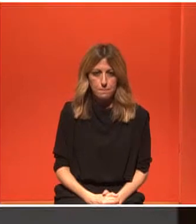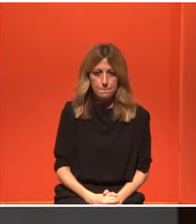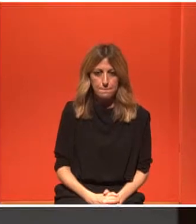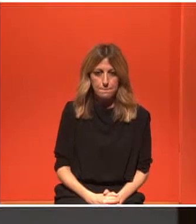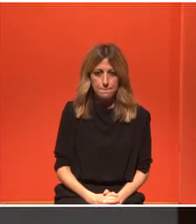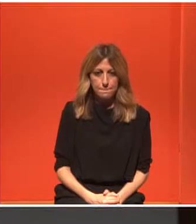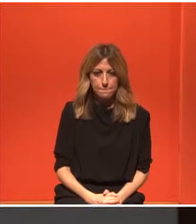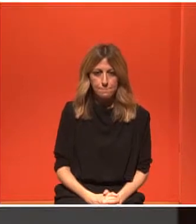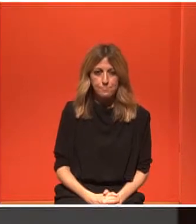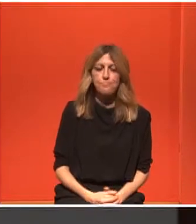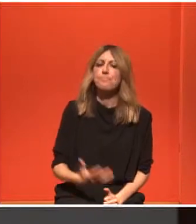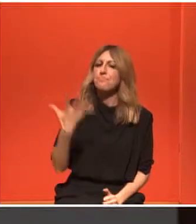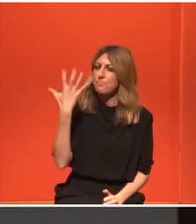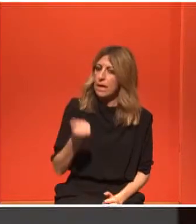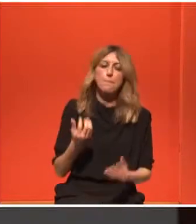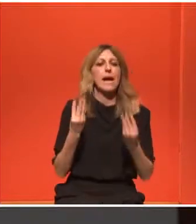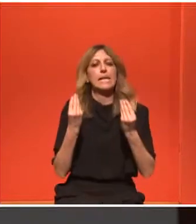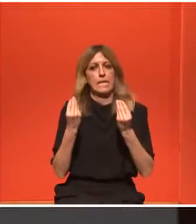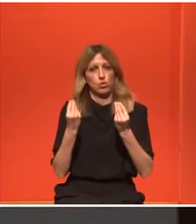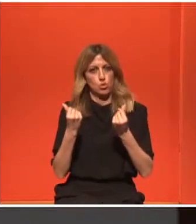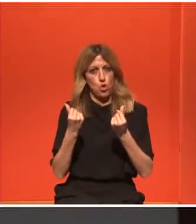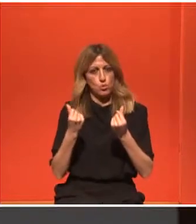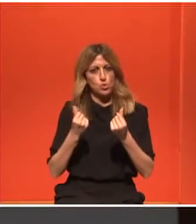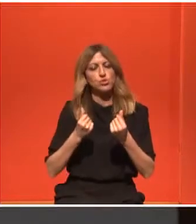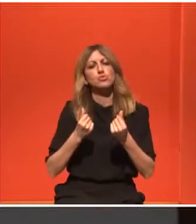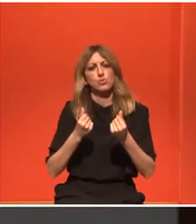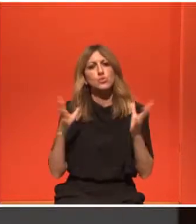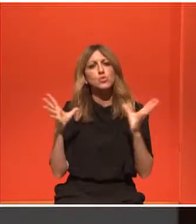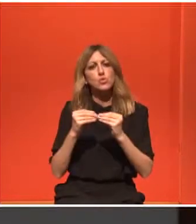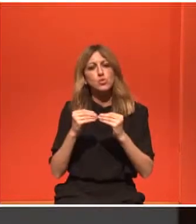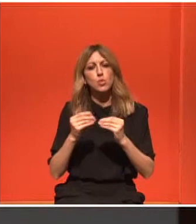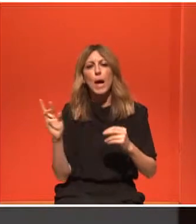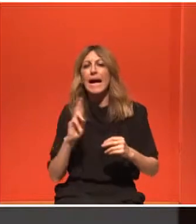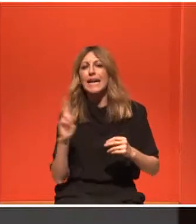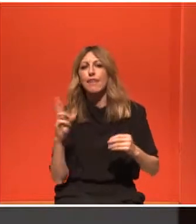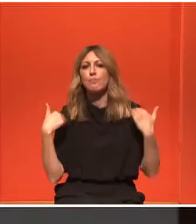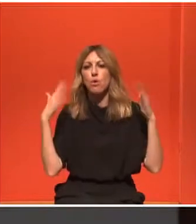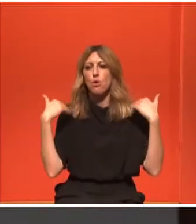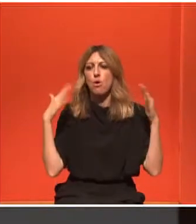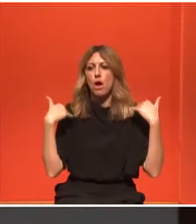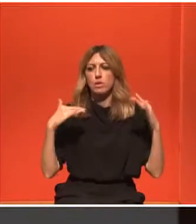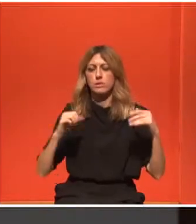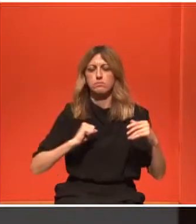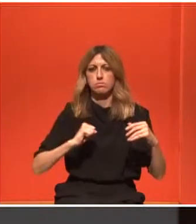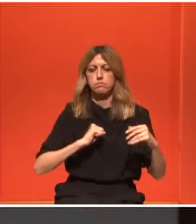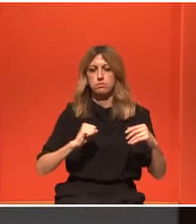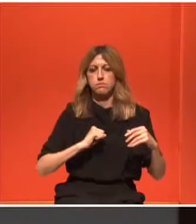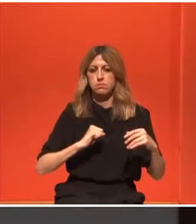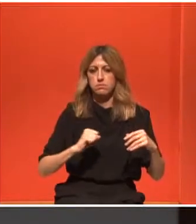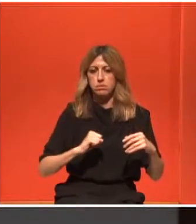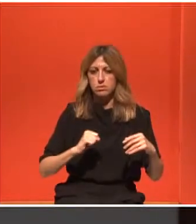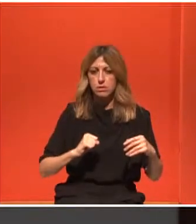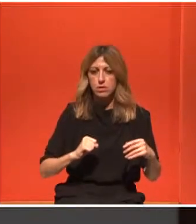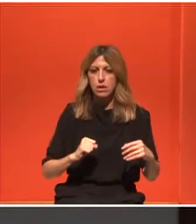Αυτή η μέθοδος χρησιμοποιείται και στους αθλητές. Το High Testity Training για θεραπευτική άσκηση έχει τις ίδιες βασικές αρχές αλλά